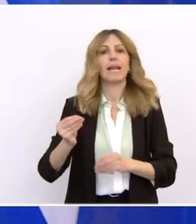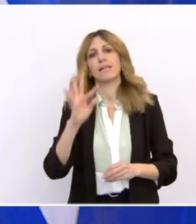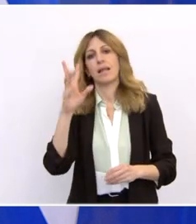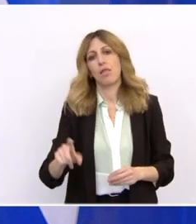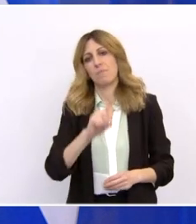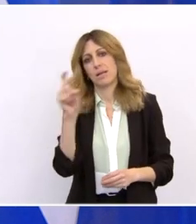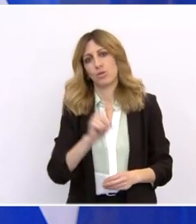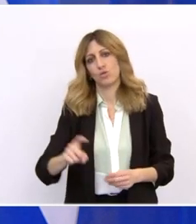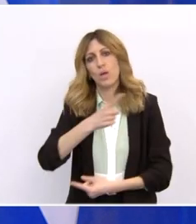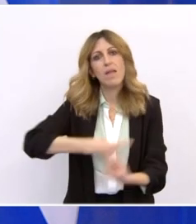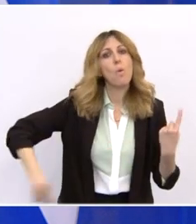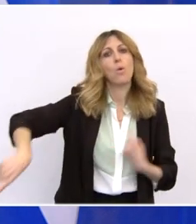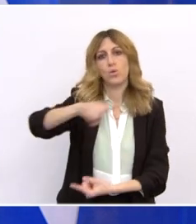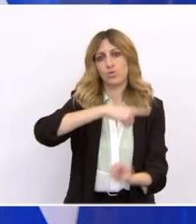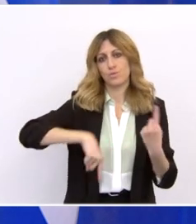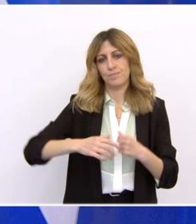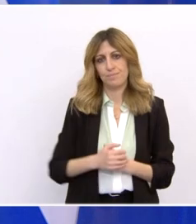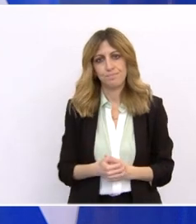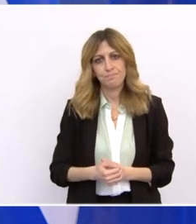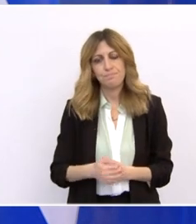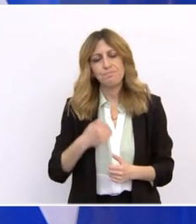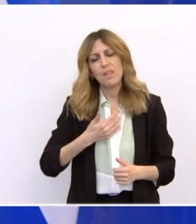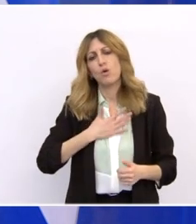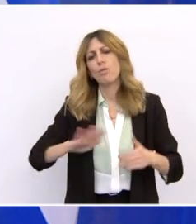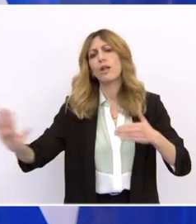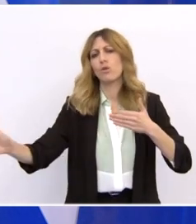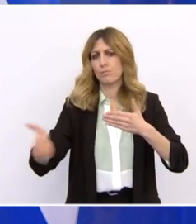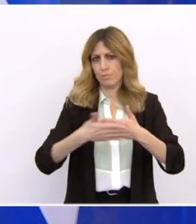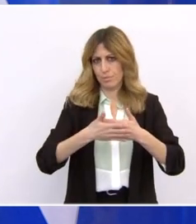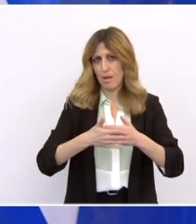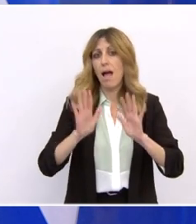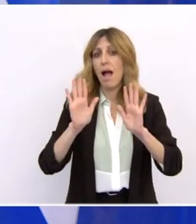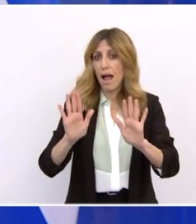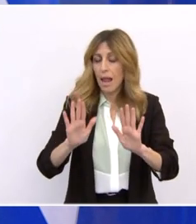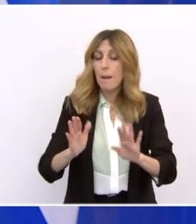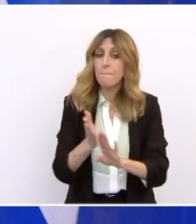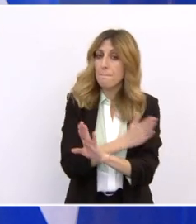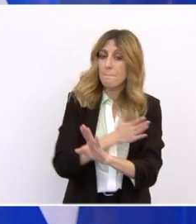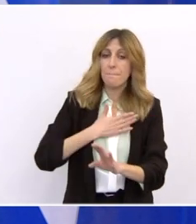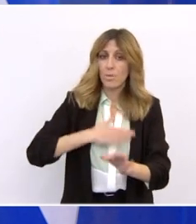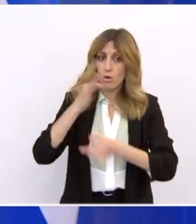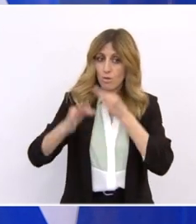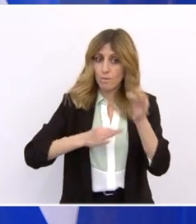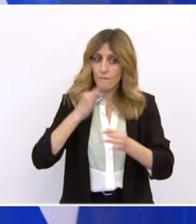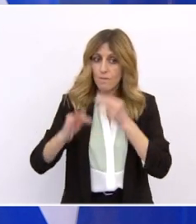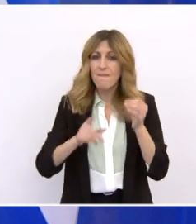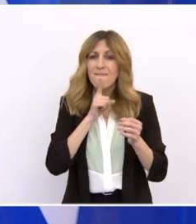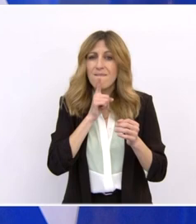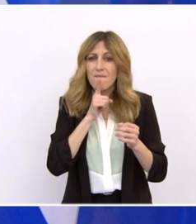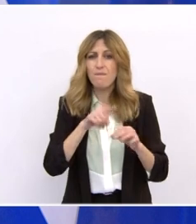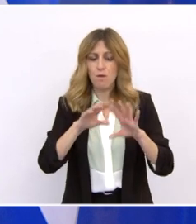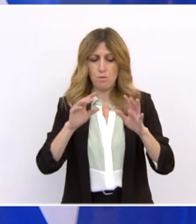Κλείνω θυμίζοντας ότι οι στρατηγικές κατευθύνσεις αυτού του προγράμματος είναι ήδη γνωστές από τον Νοέμβριο.